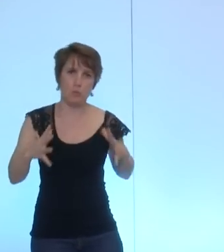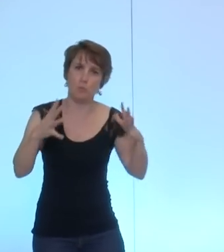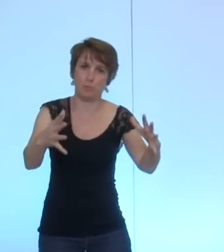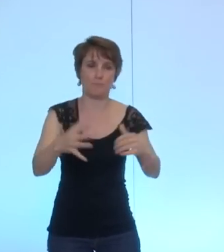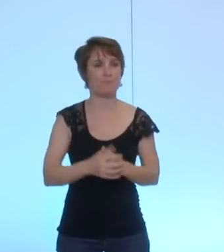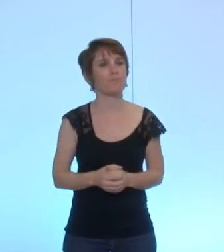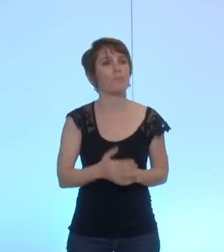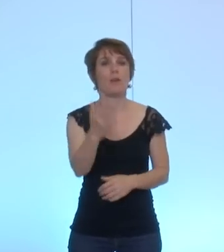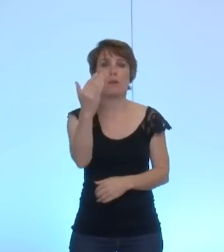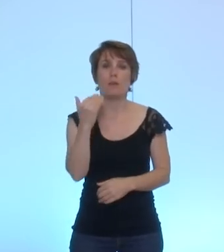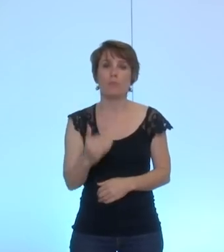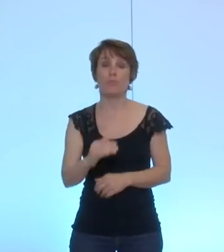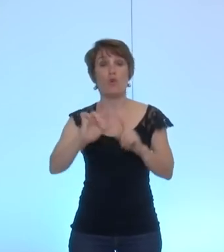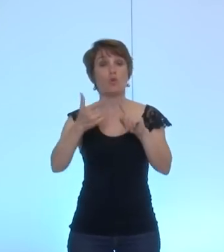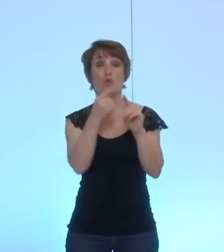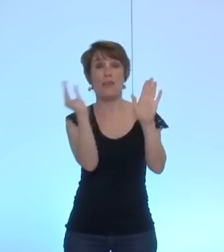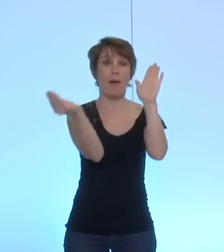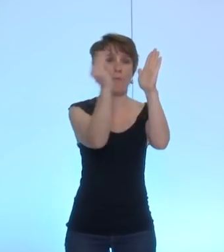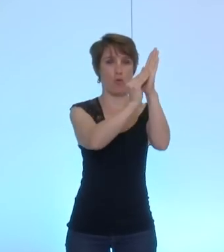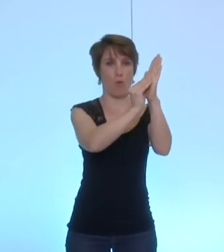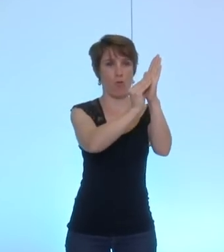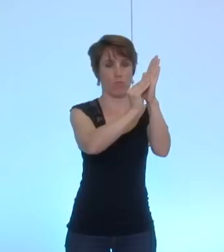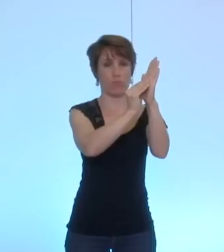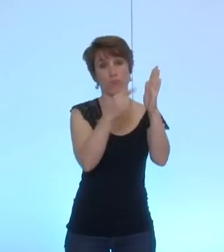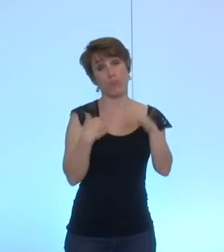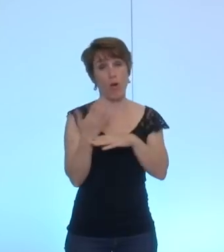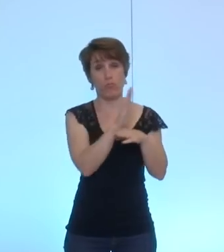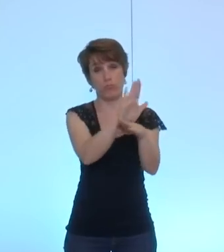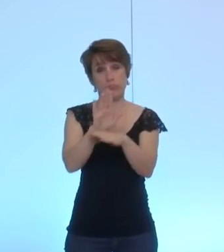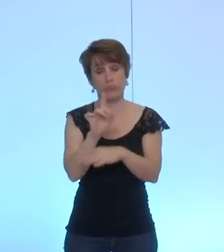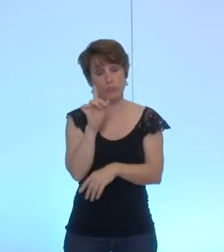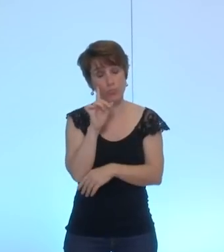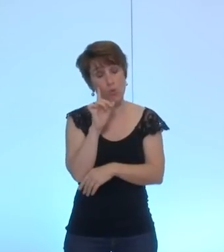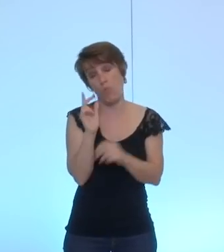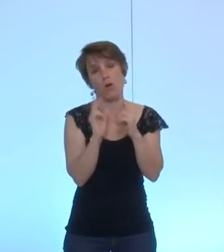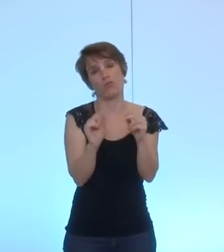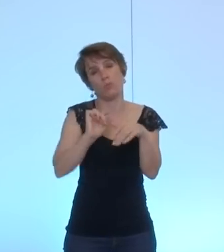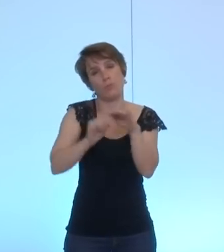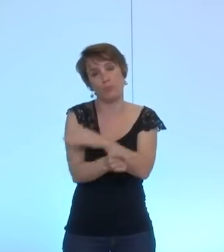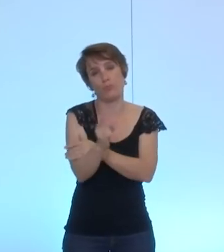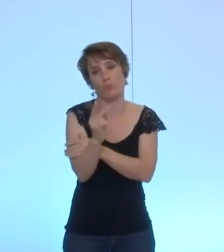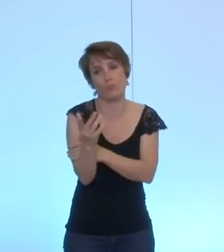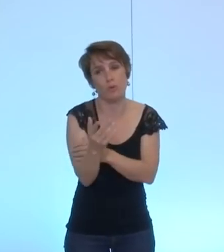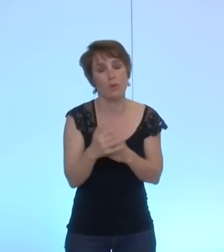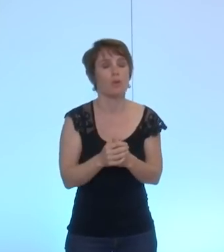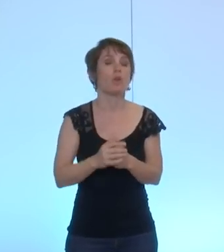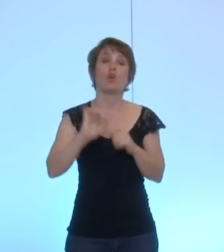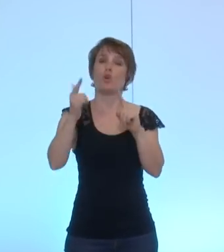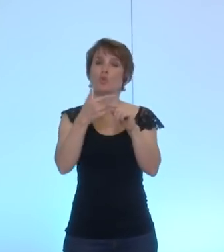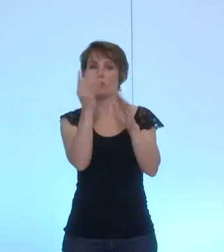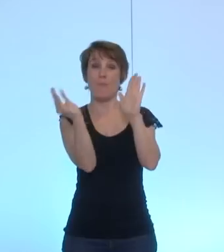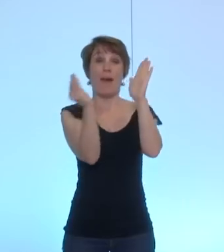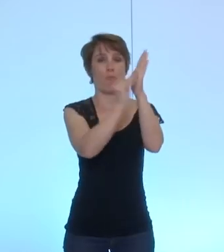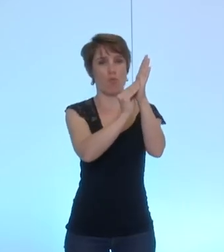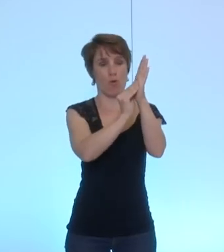amendement, pourquoi je le présente, je le dis pour expliciter un peu plus la position sur ce sujet, je le présente parce